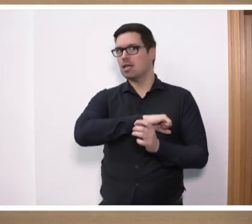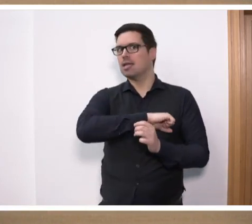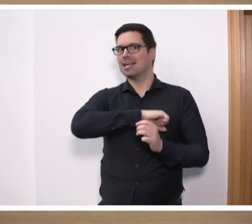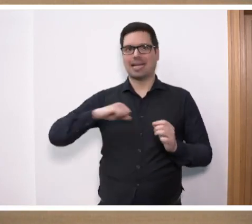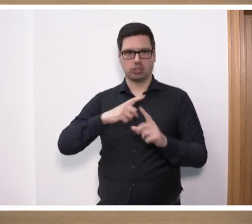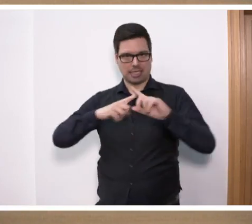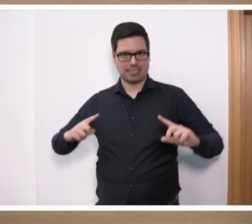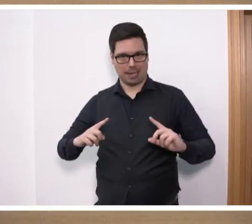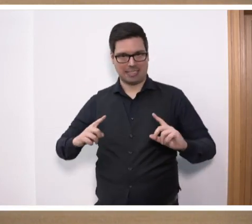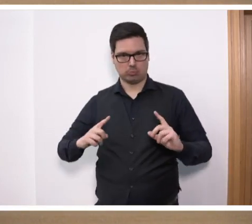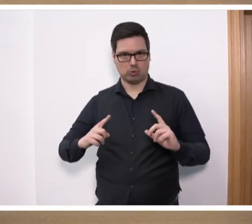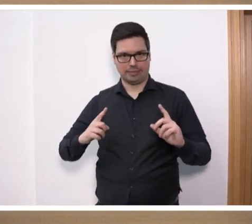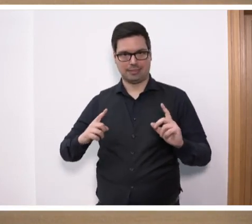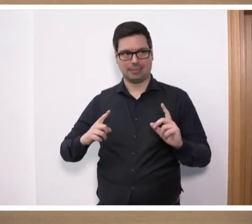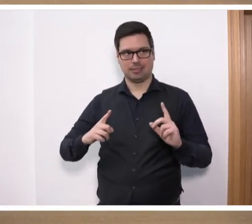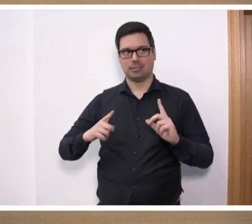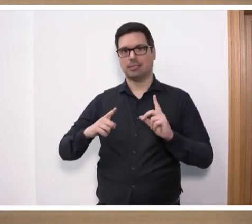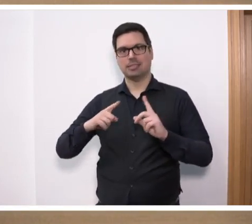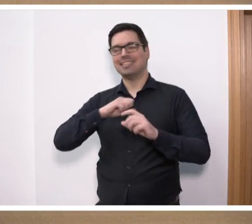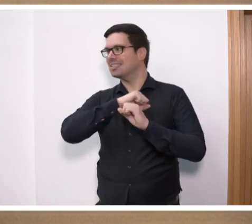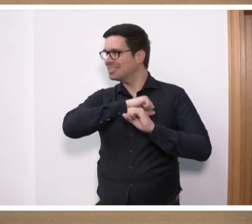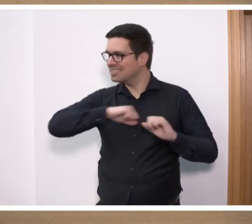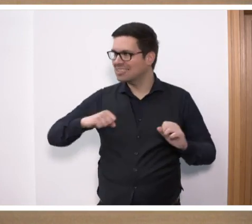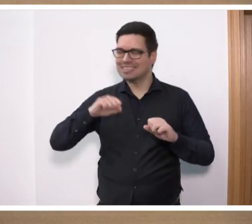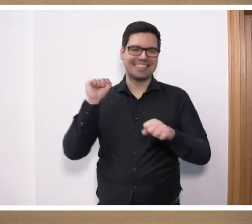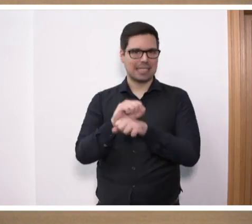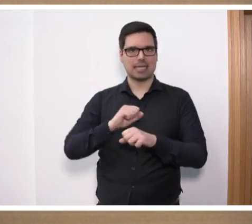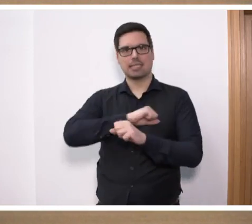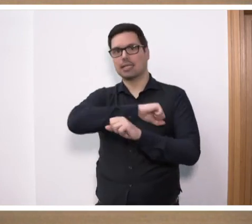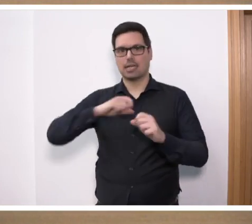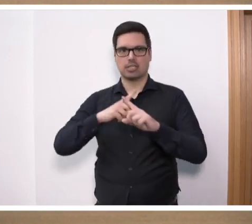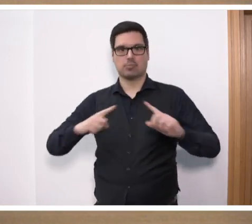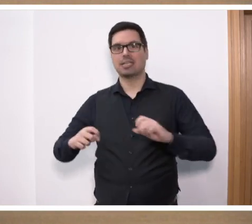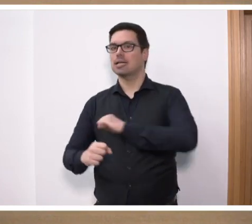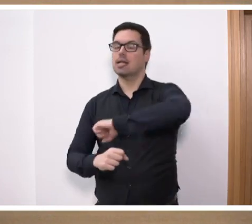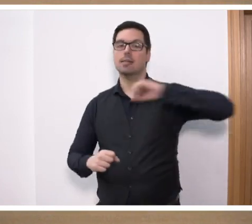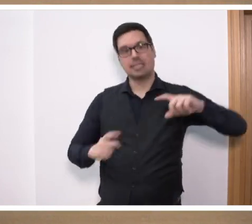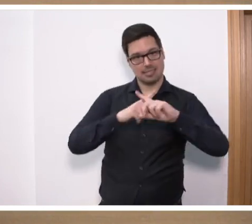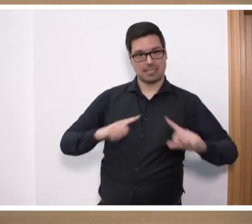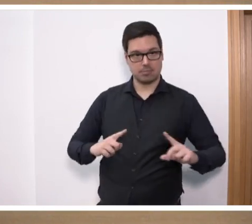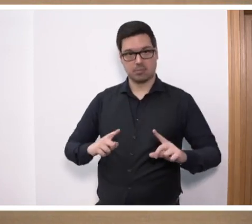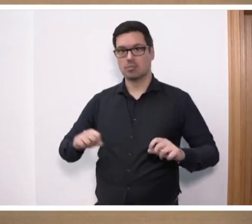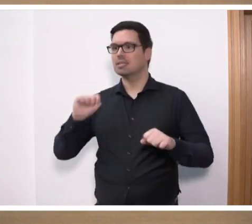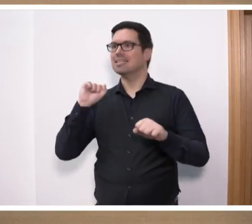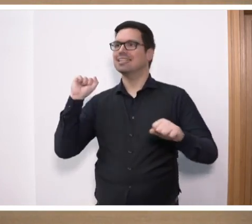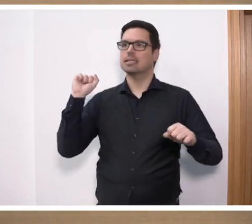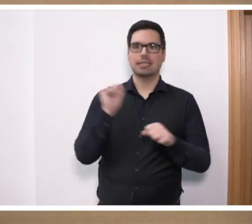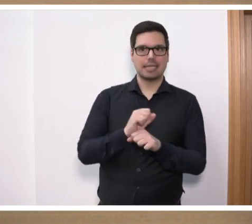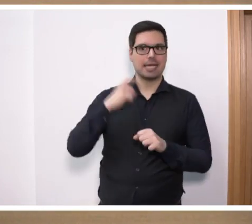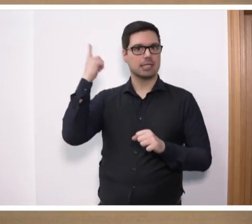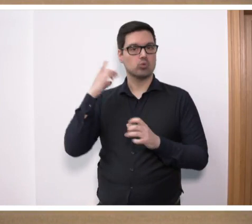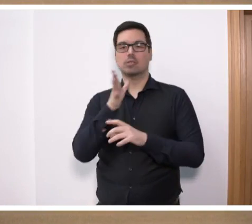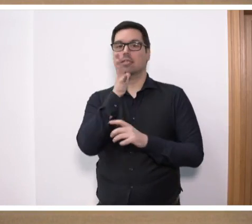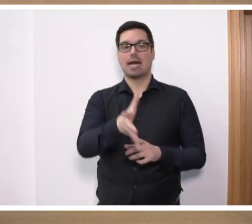stellt und zwar in jeglicher Konsequenz sind wir gegen Rechtsextremismus, gegen Linksextremismus, gegen Antisemitismus, gegen